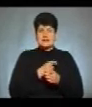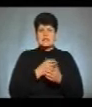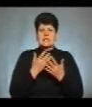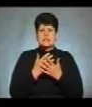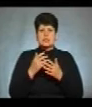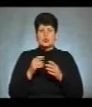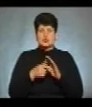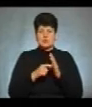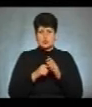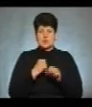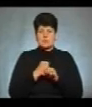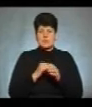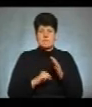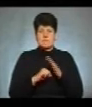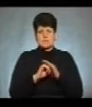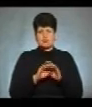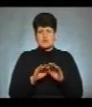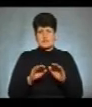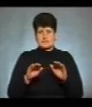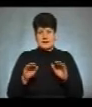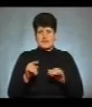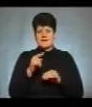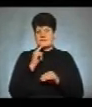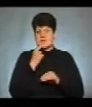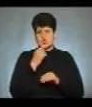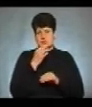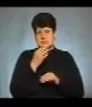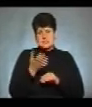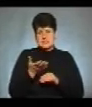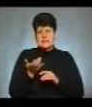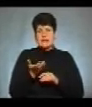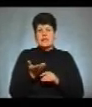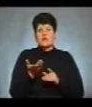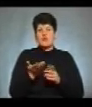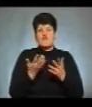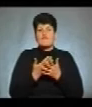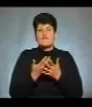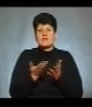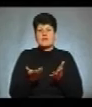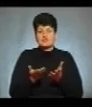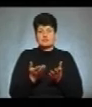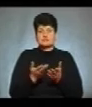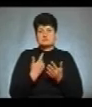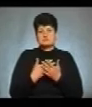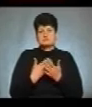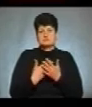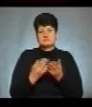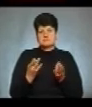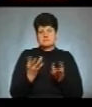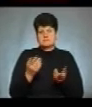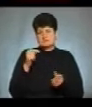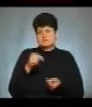формує базу дітей. І важко сказати, для якого фільму, який типаж дитини підійде.